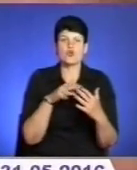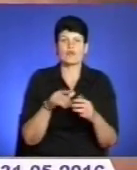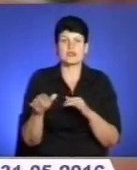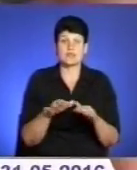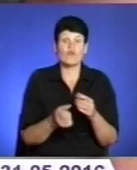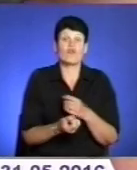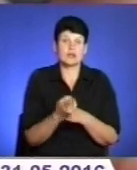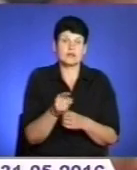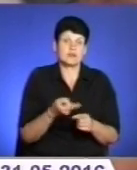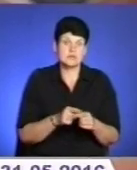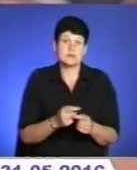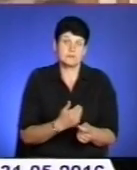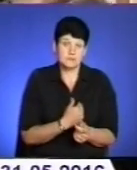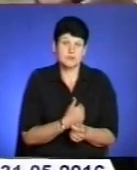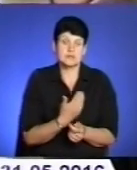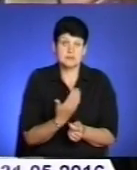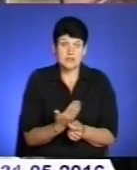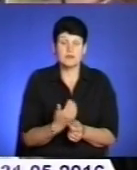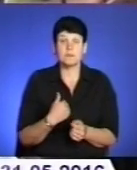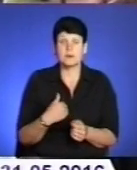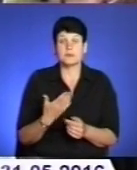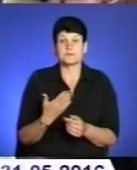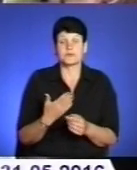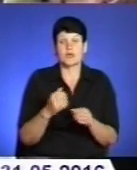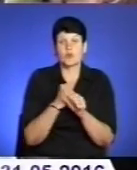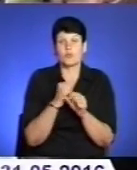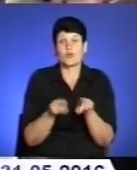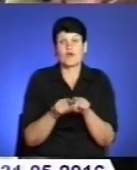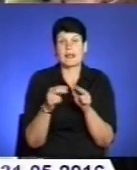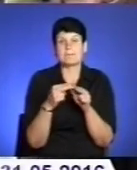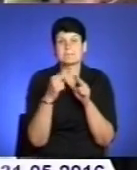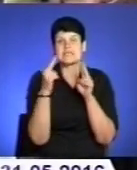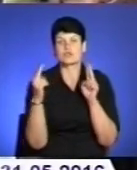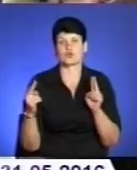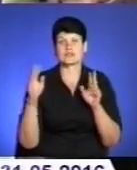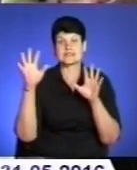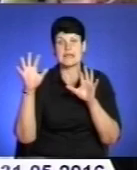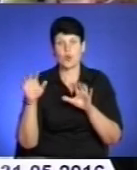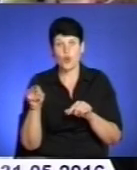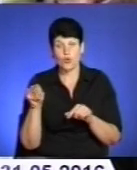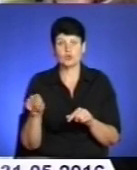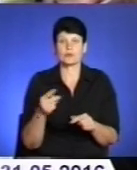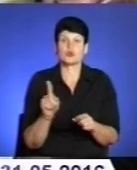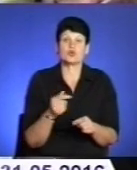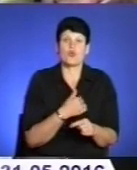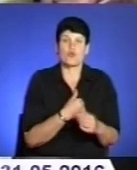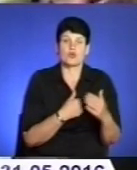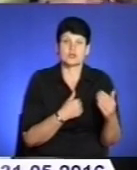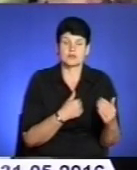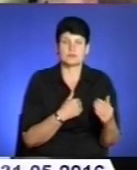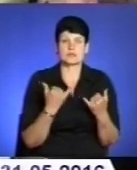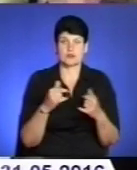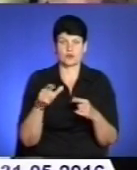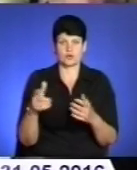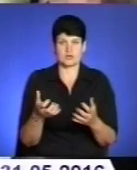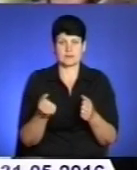виникла така ініціатива, якби ми, я вже казав, ми будуємо такий місточок між законом і тим, що ми хочемо, щоб люди отримували. Тобто зараз, на даний момент,